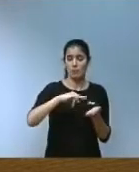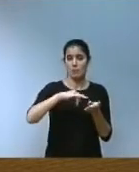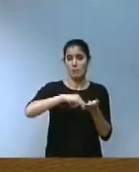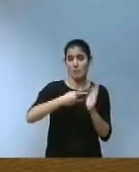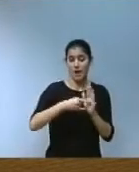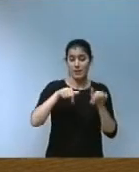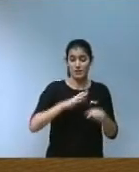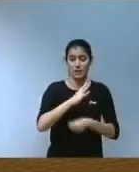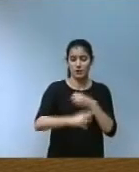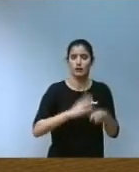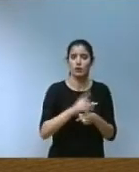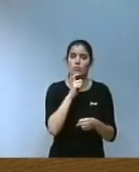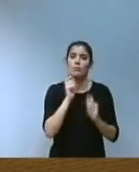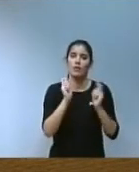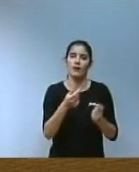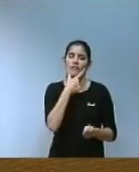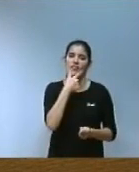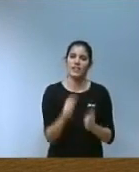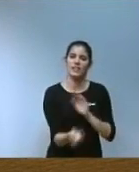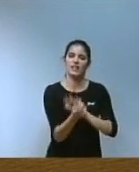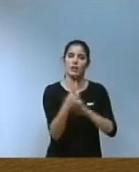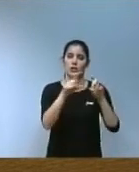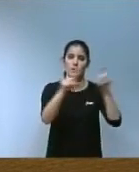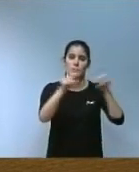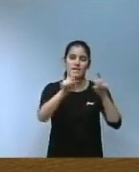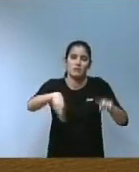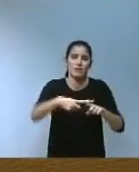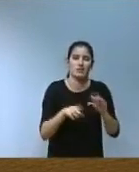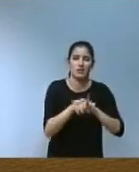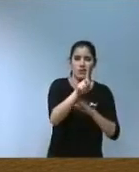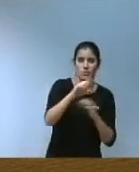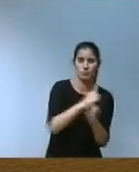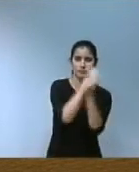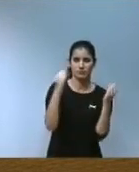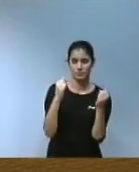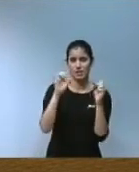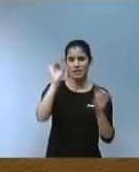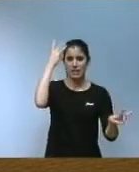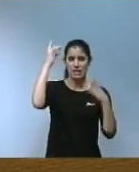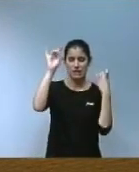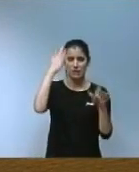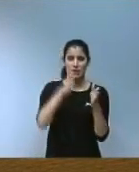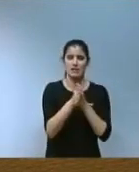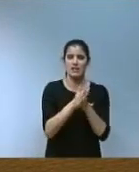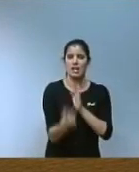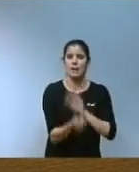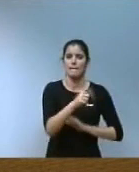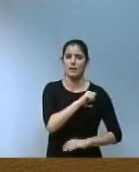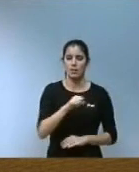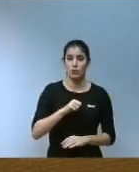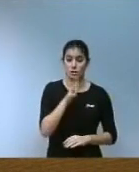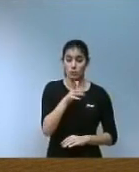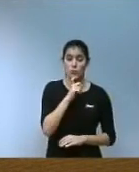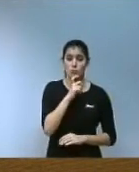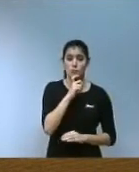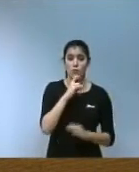legislatura facilitarem la creació d'empreses i el desenvolupament i consolidació de les iniciatives emprenedores a través de l'execució